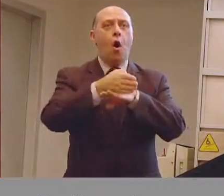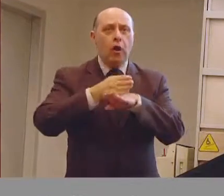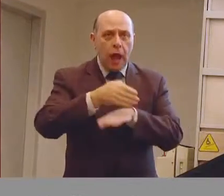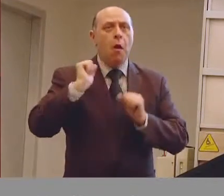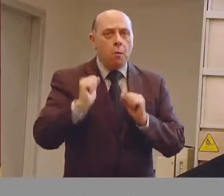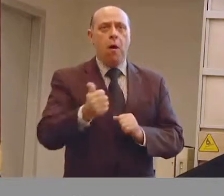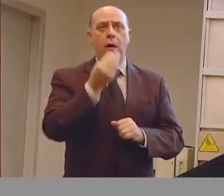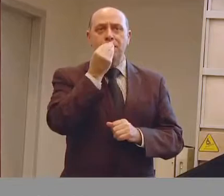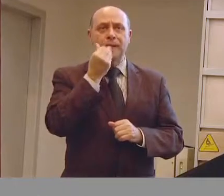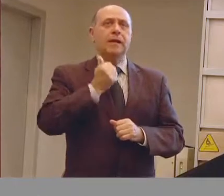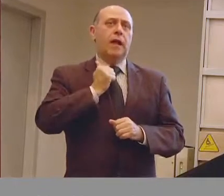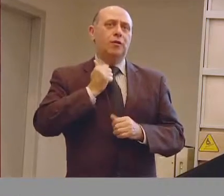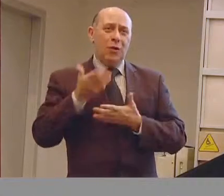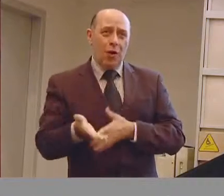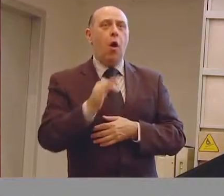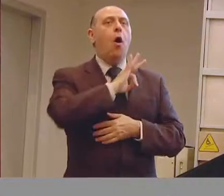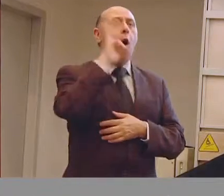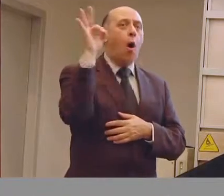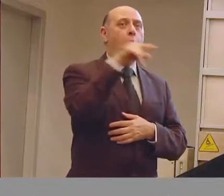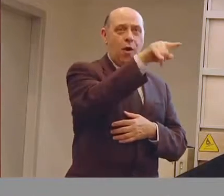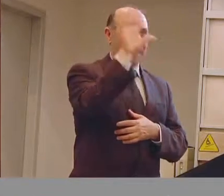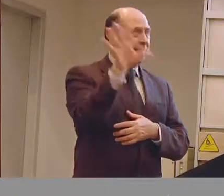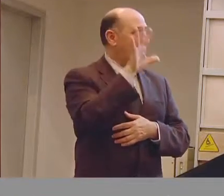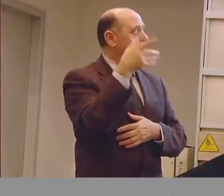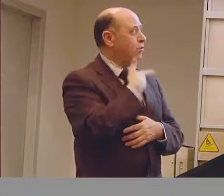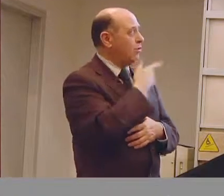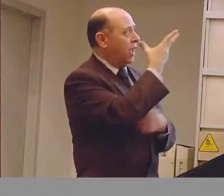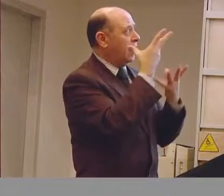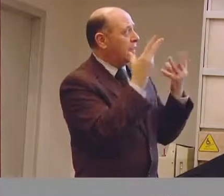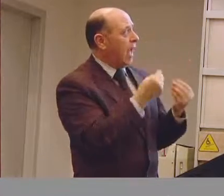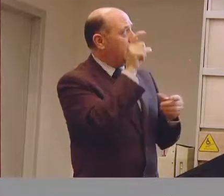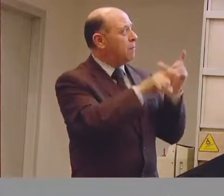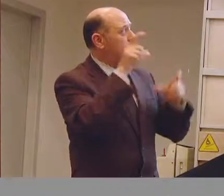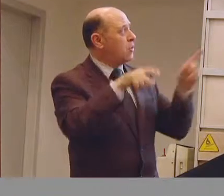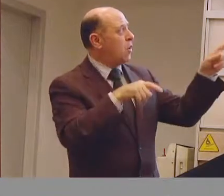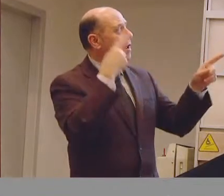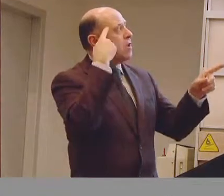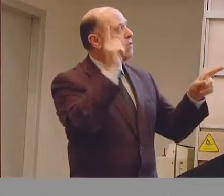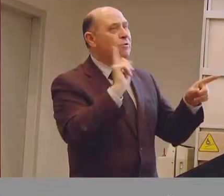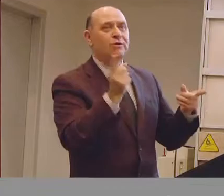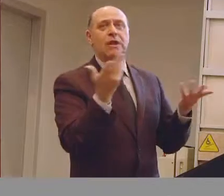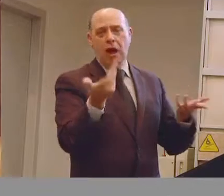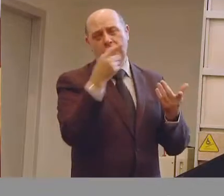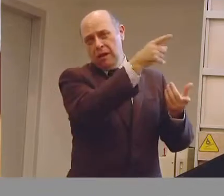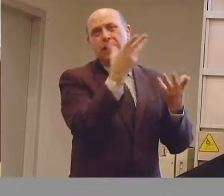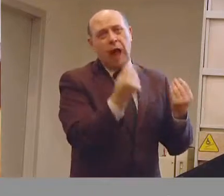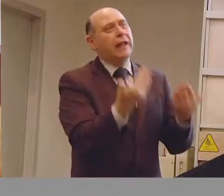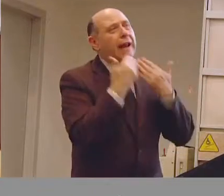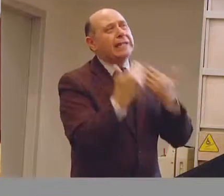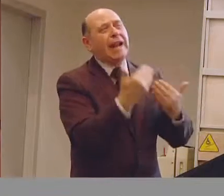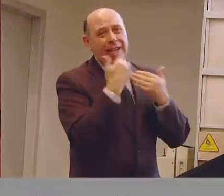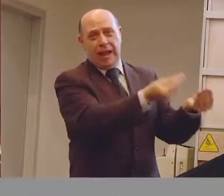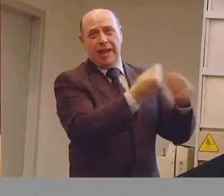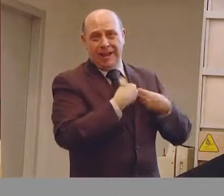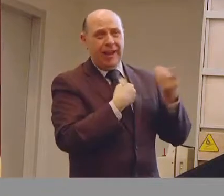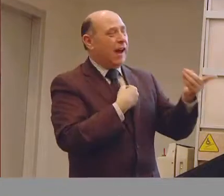autonomia, pensiamo, io lo porto sempre nel cuore questo esempio perché ci sono parecchie persone che non sapete quante volte mi hanno ringraziato, semplicemente